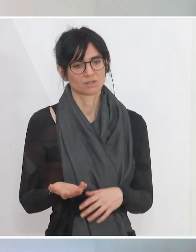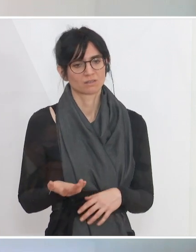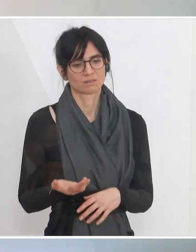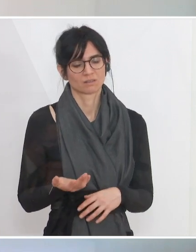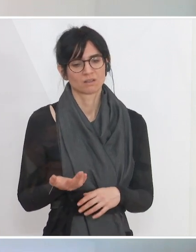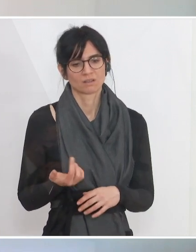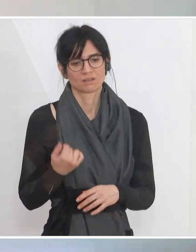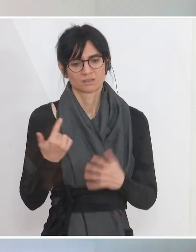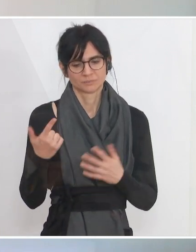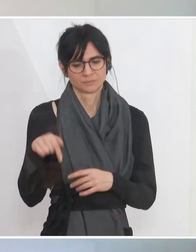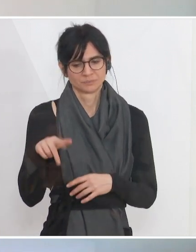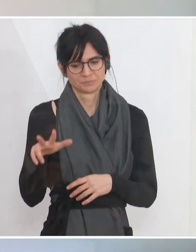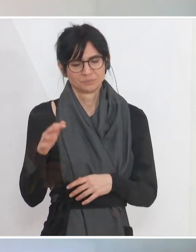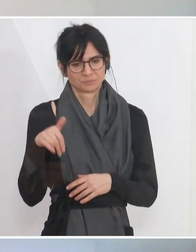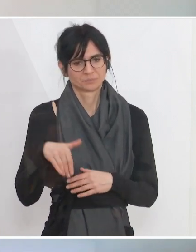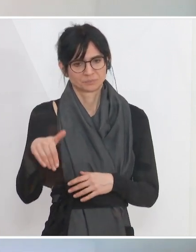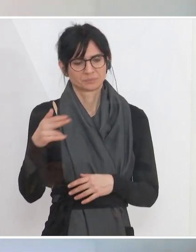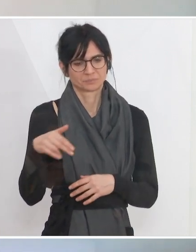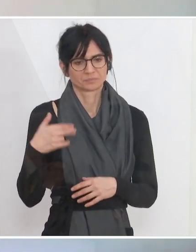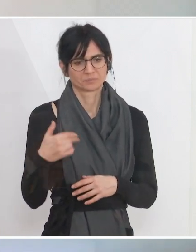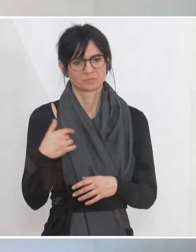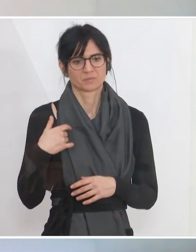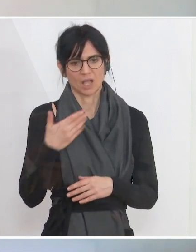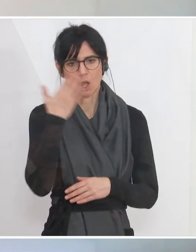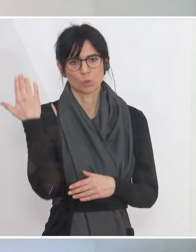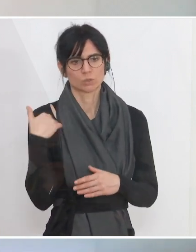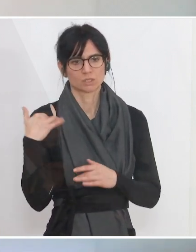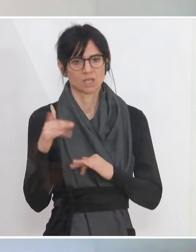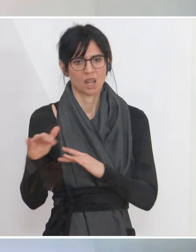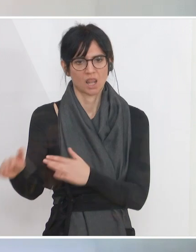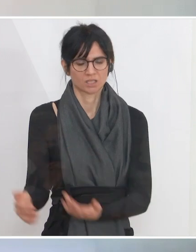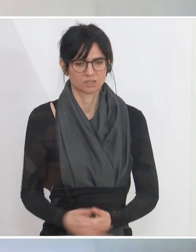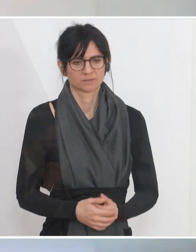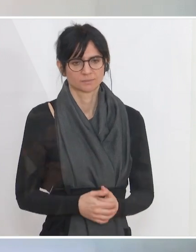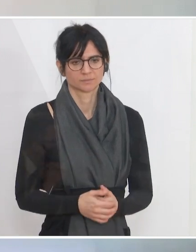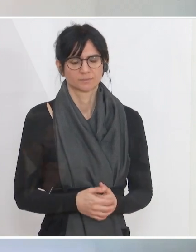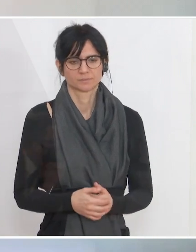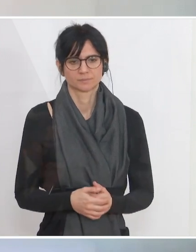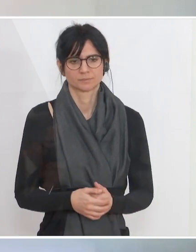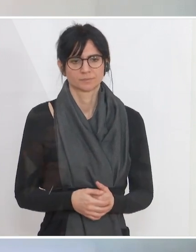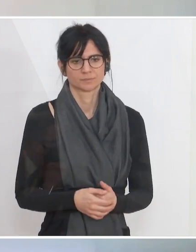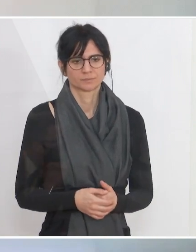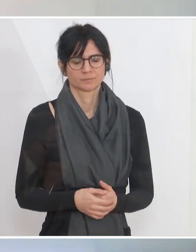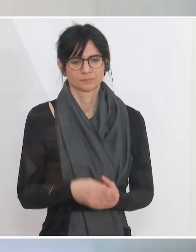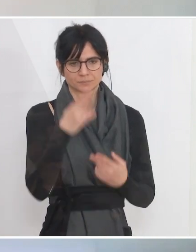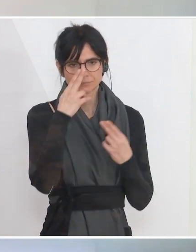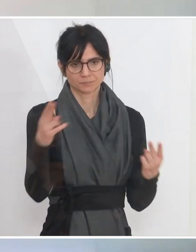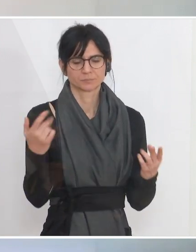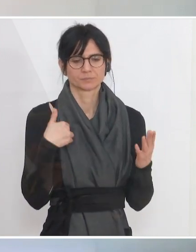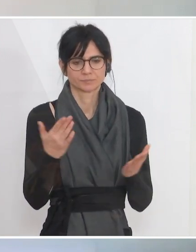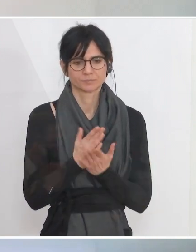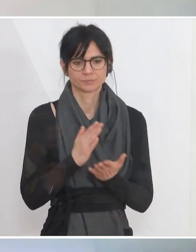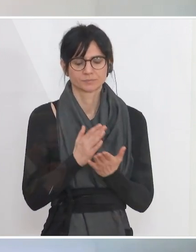dieser 7,3 Milliarden Euro fließen direkt ins Ausland. Und da sehen wir ganz